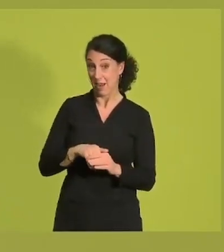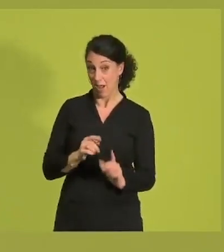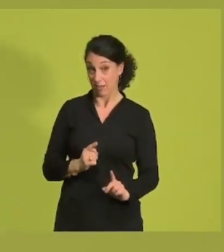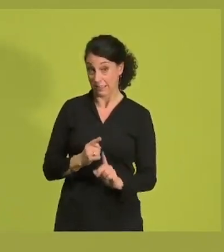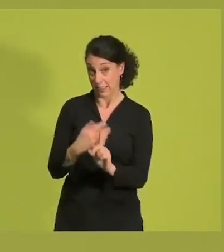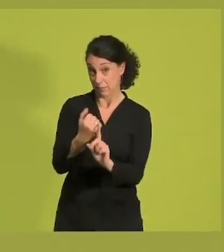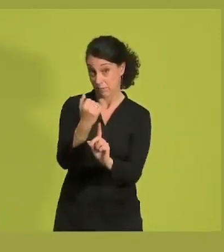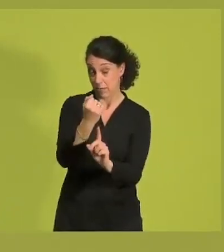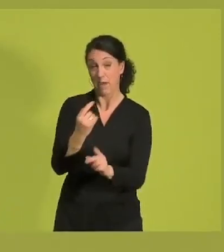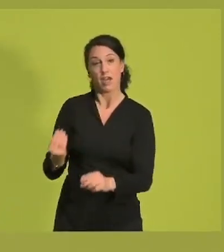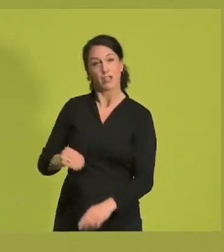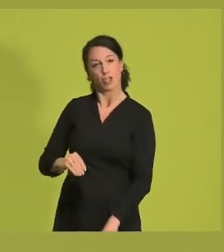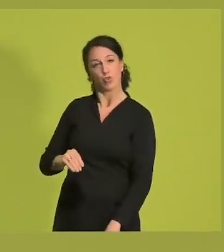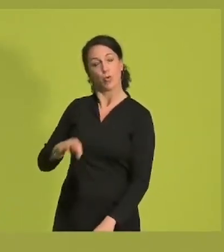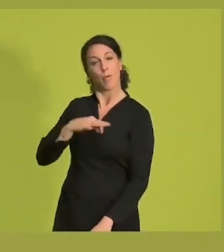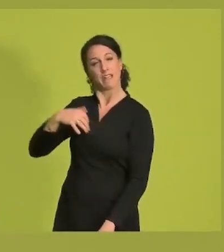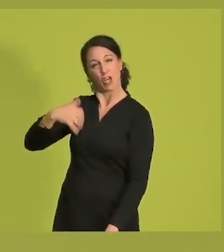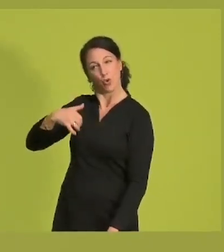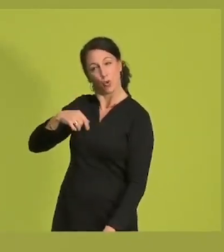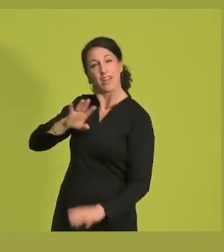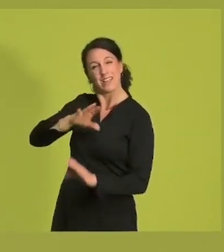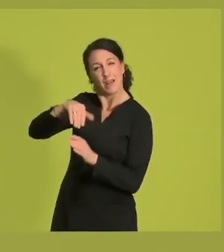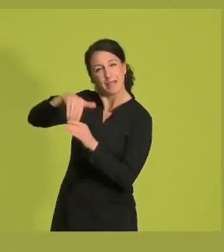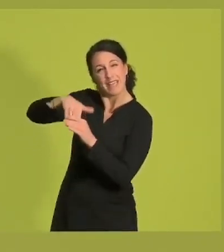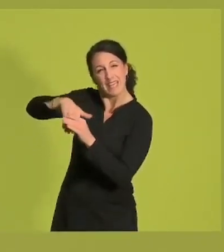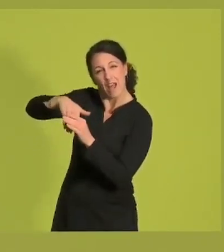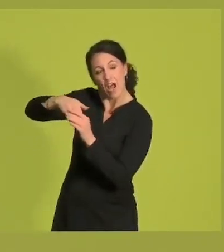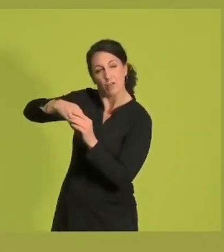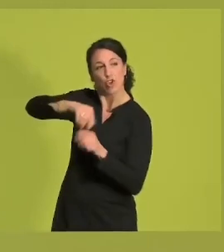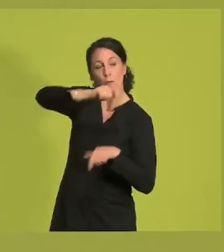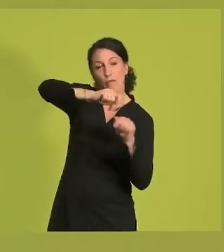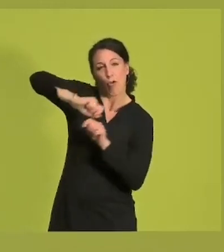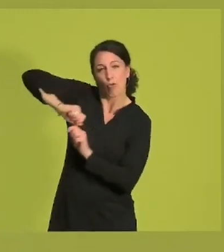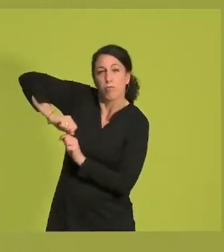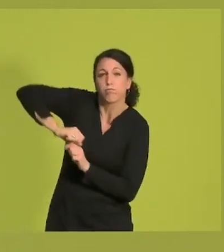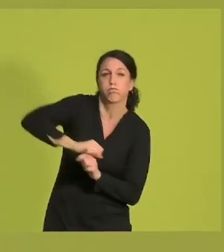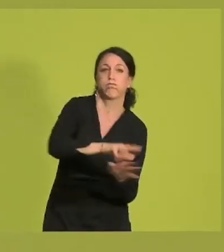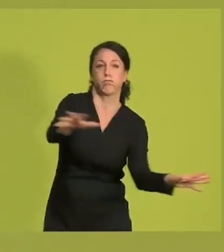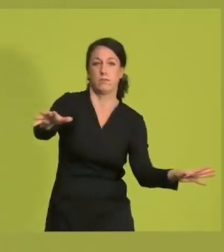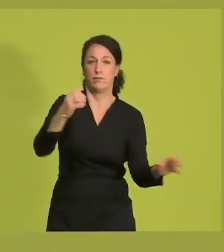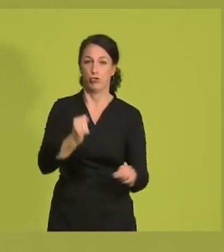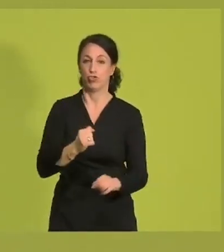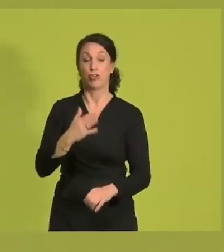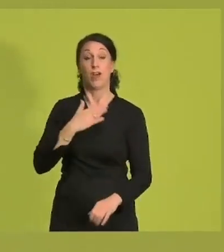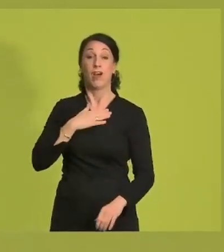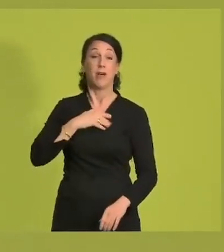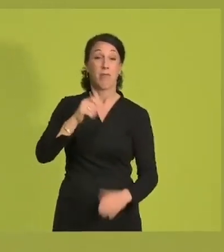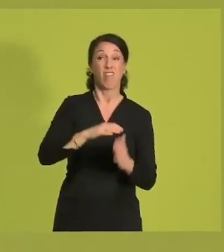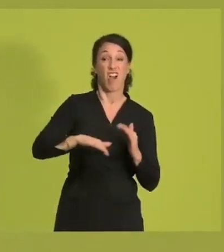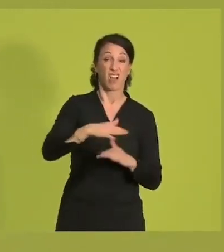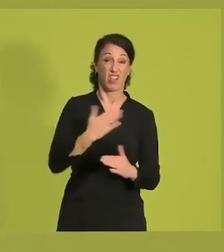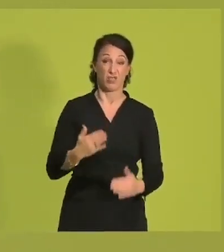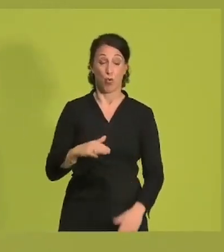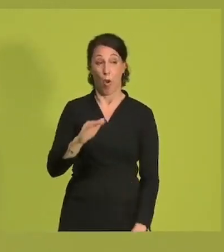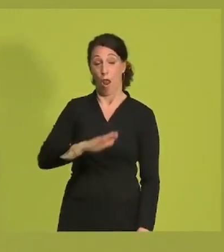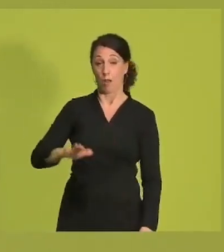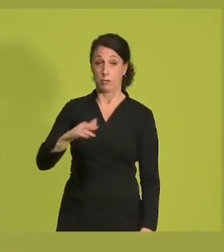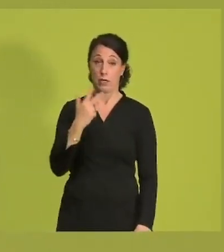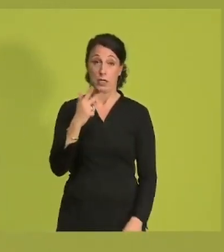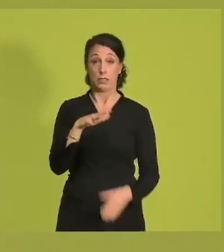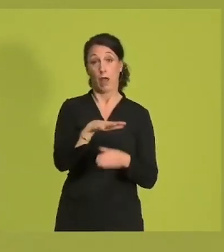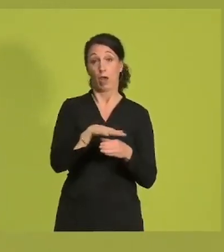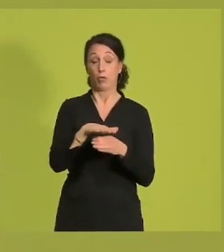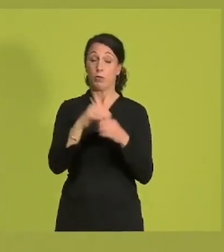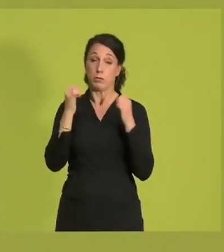Inhalte, für die wir Grünen stehen und kämpfen, in die gesamte Bevölkerung zu tragen. Mein Wahlkreis ist ländlicher Raum mit drei Kommunen, die überwiegend von